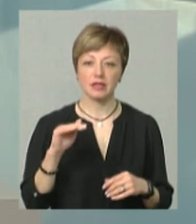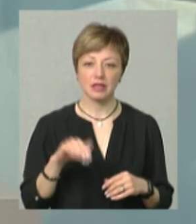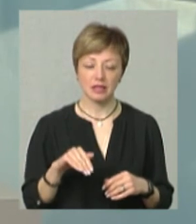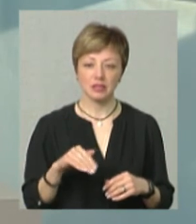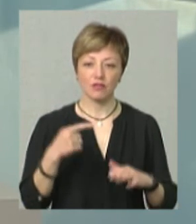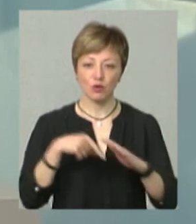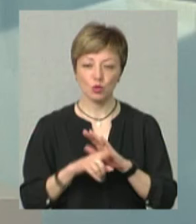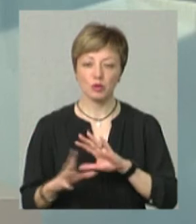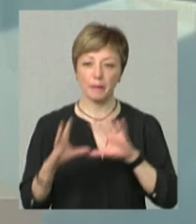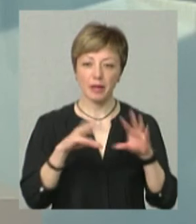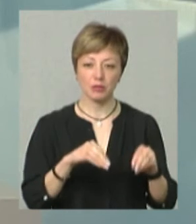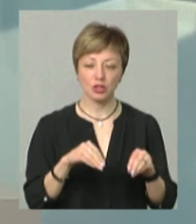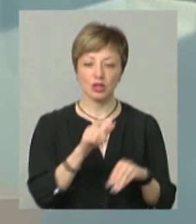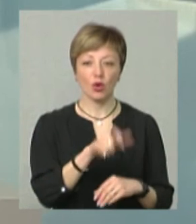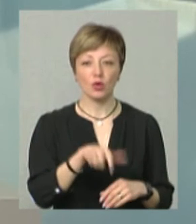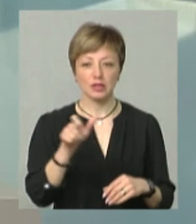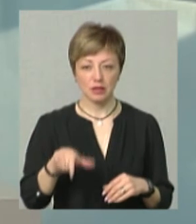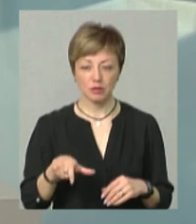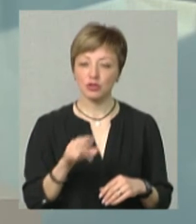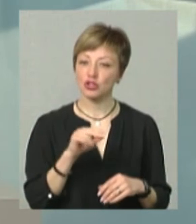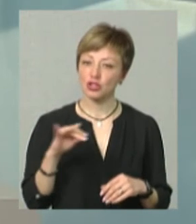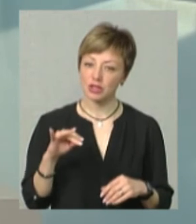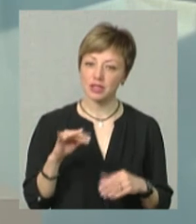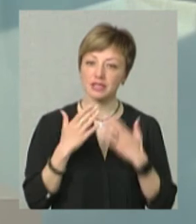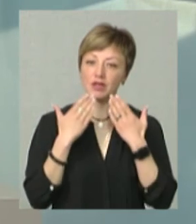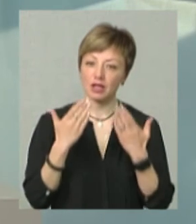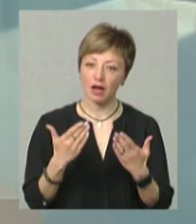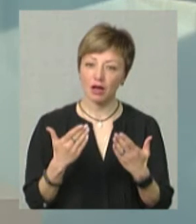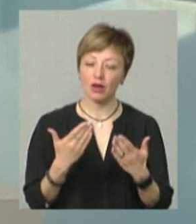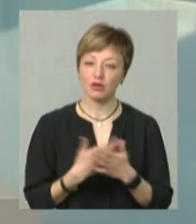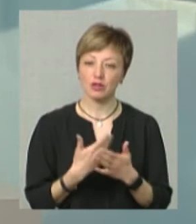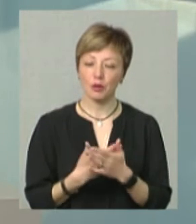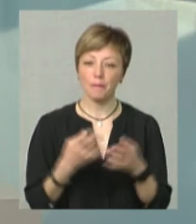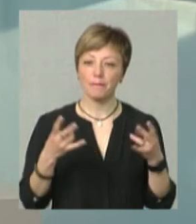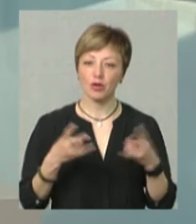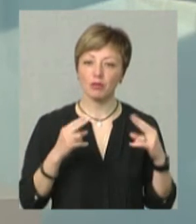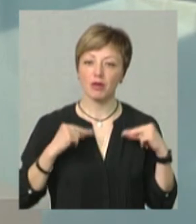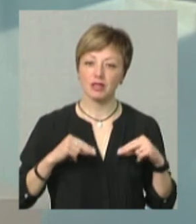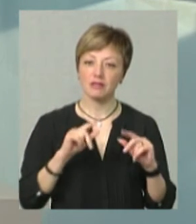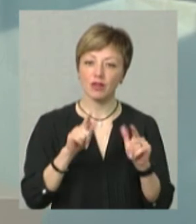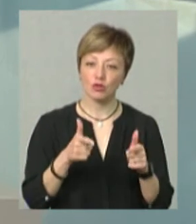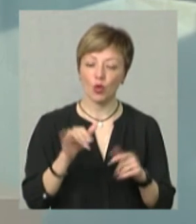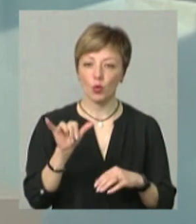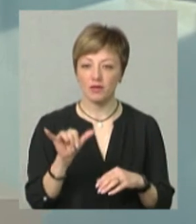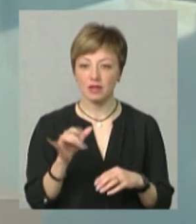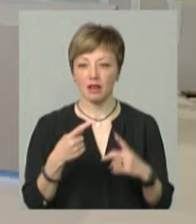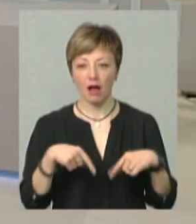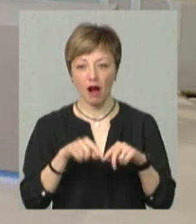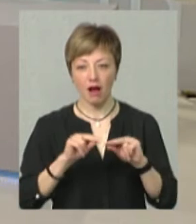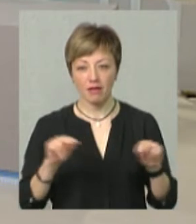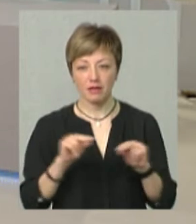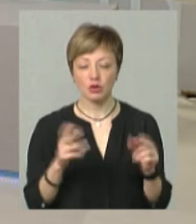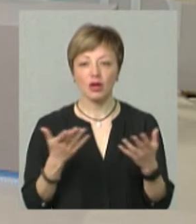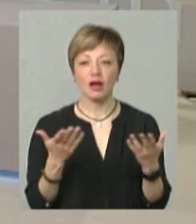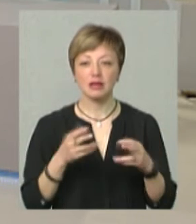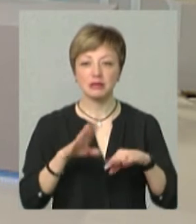внутрішньопереміщених осіб. Чи звертаються з потребою працевлаштування в університет, зокрема на кафедру? І в